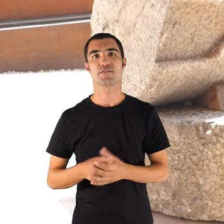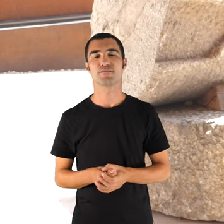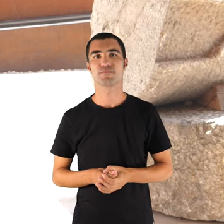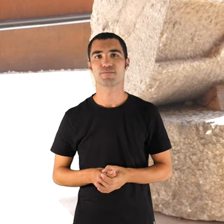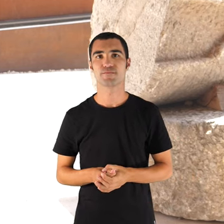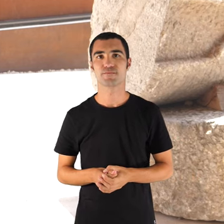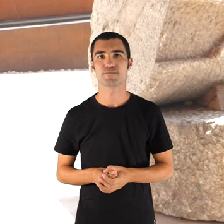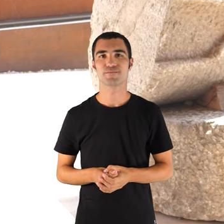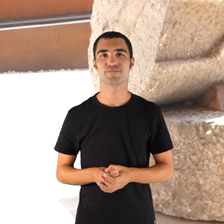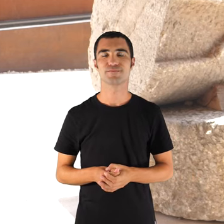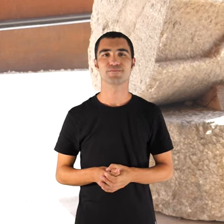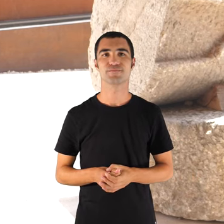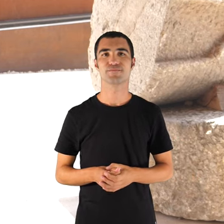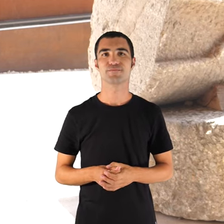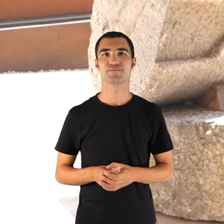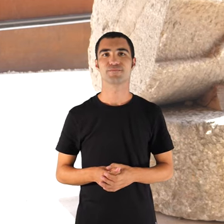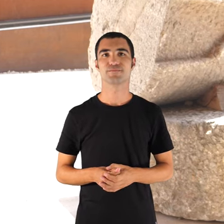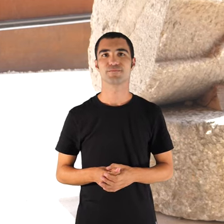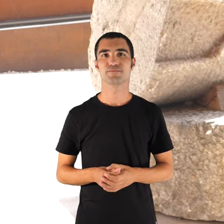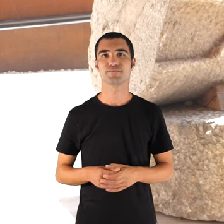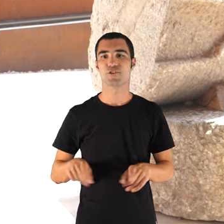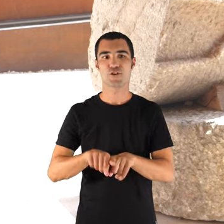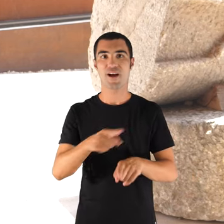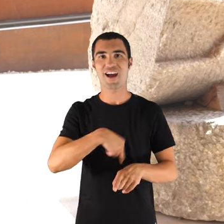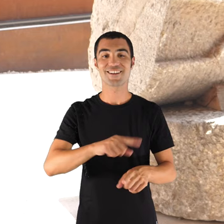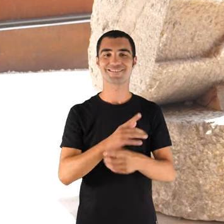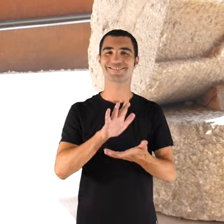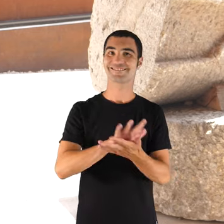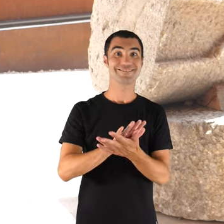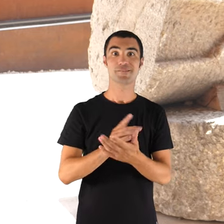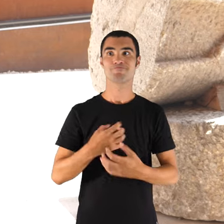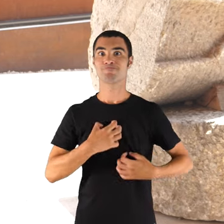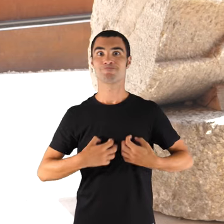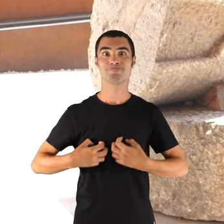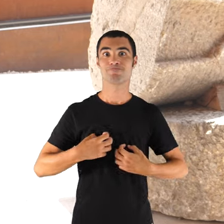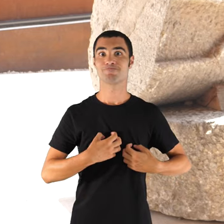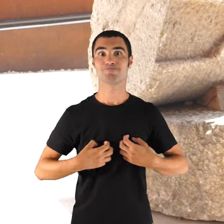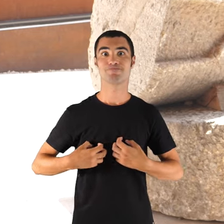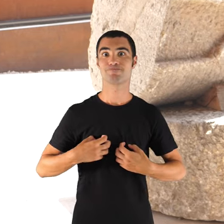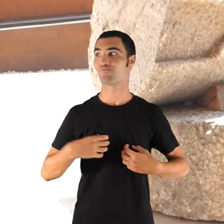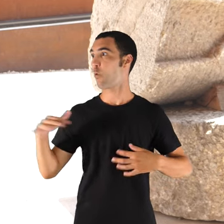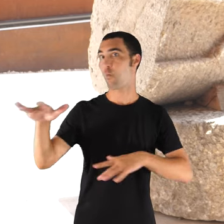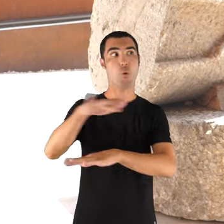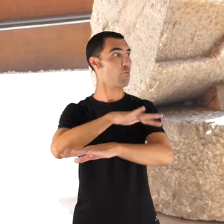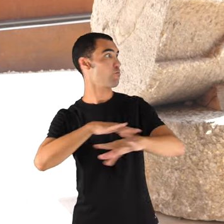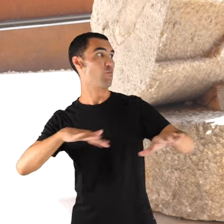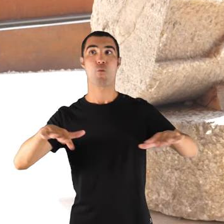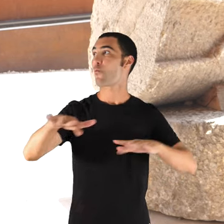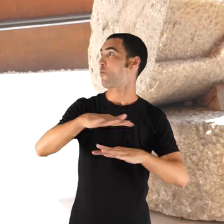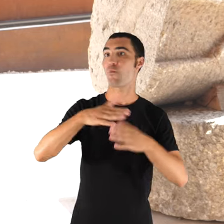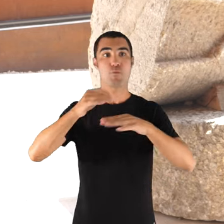Moldepits... és... és una intranquilitat que estàs allà. Quan vaig començar amb Antoni Blau,